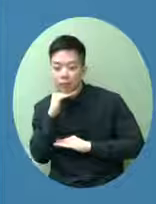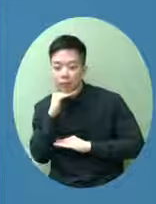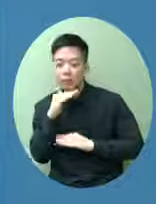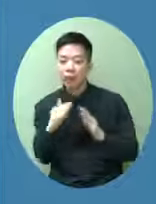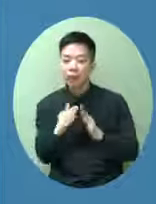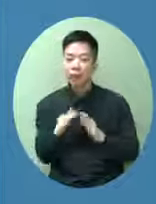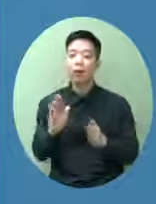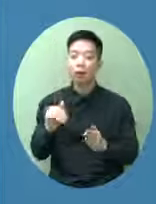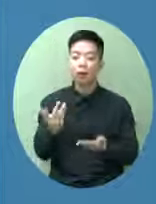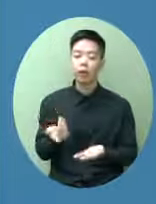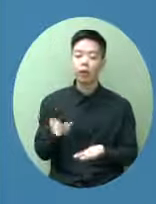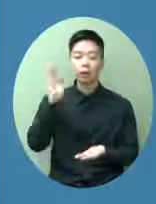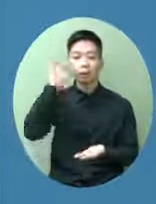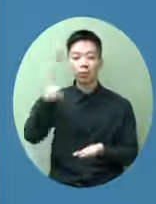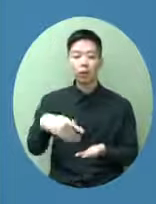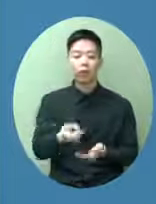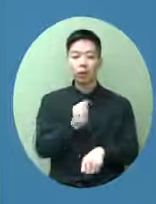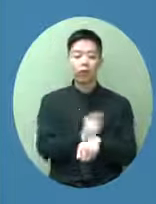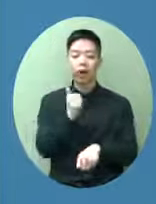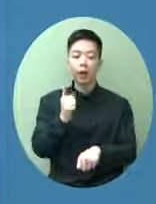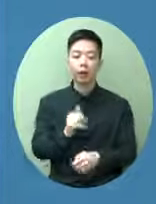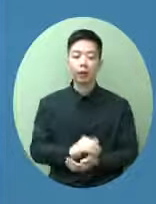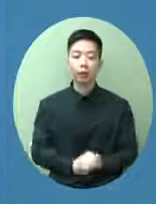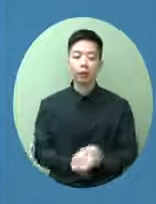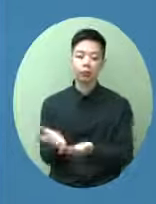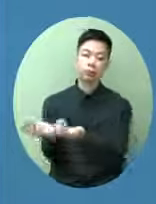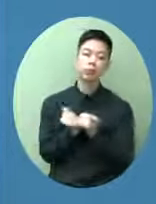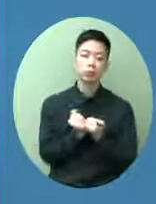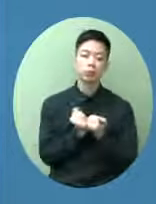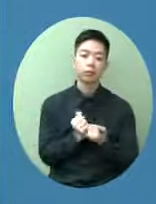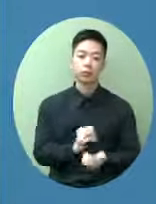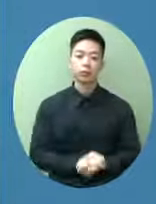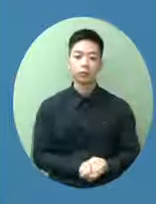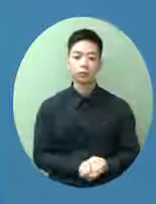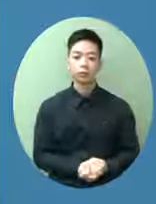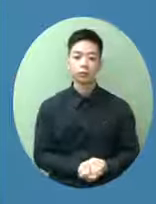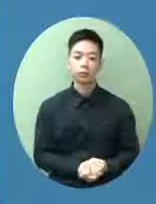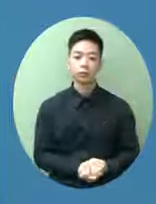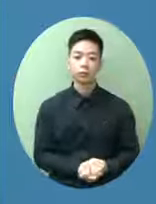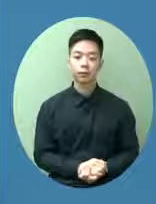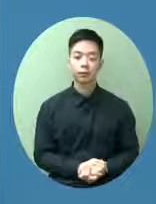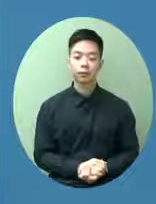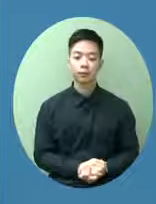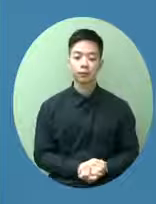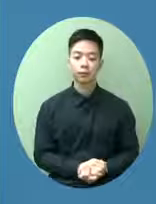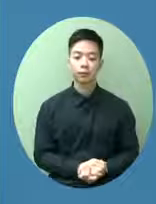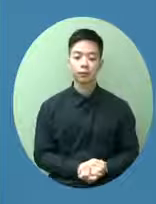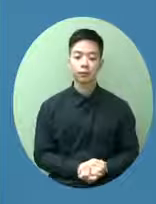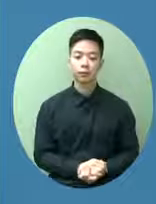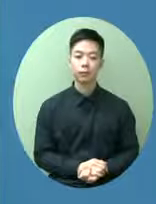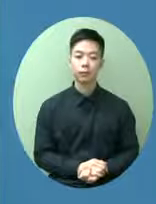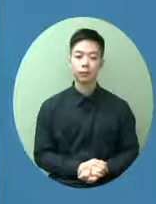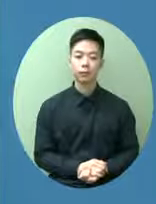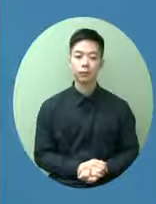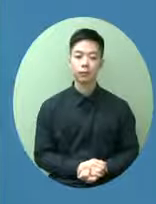可以在短期內歡迎外傭回來在這裏我再